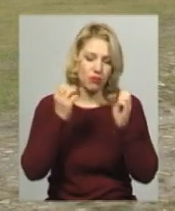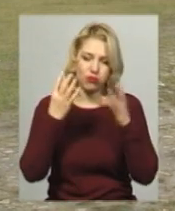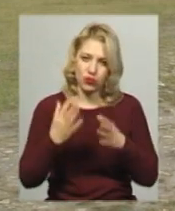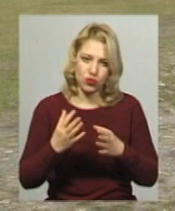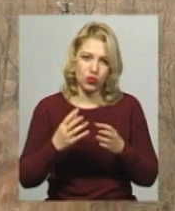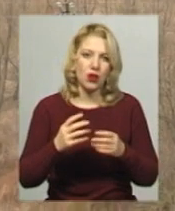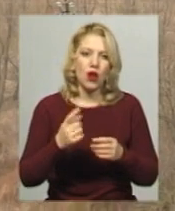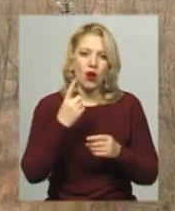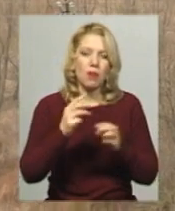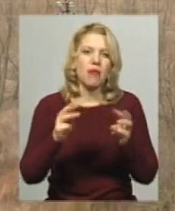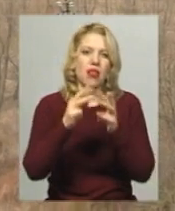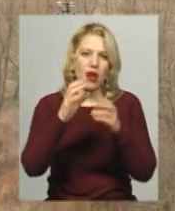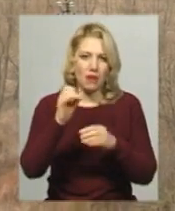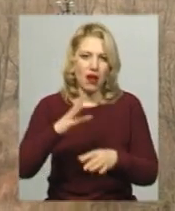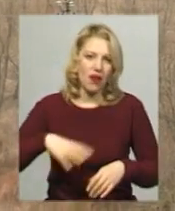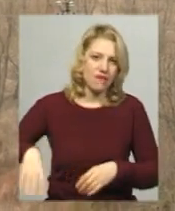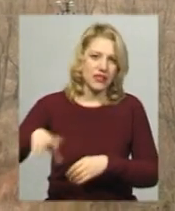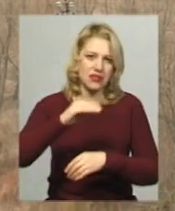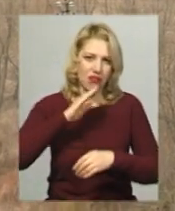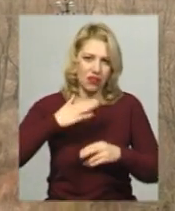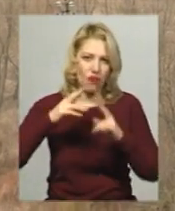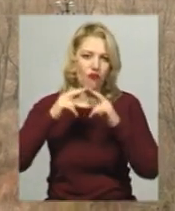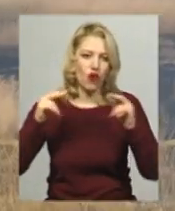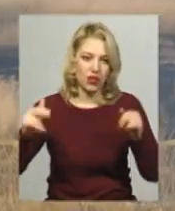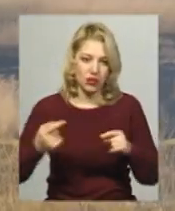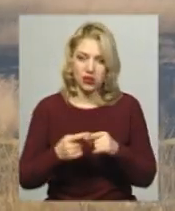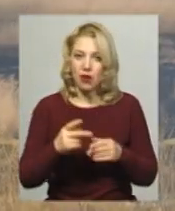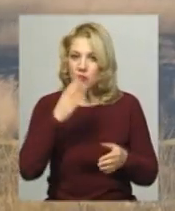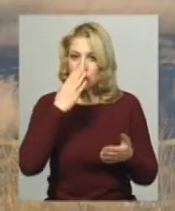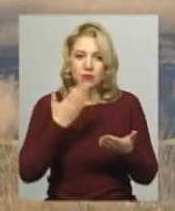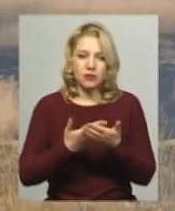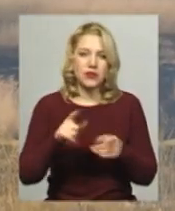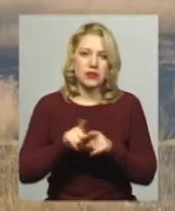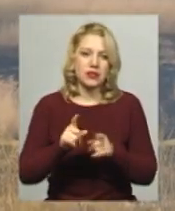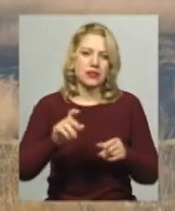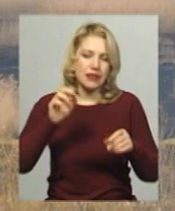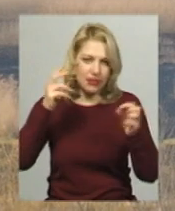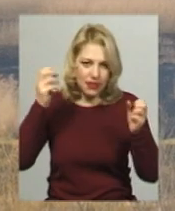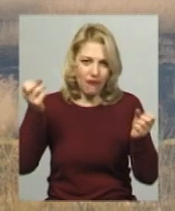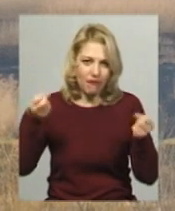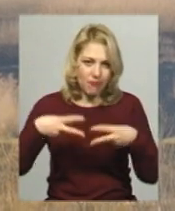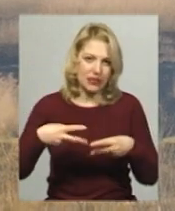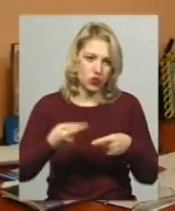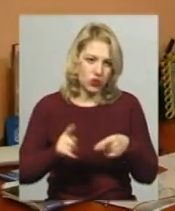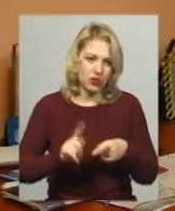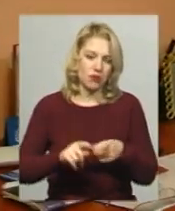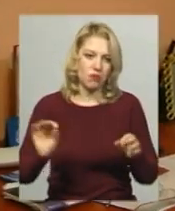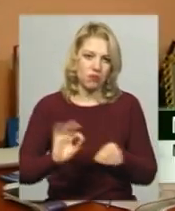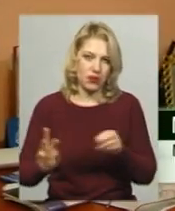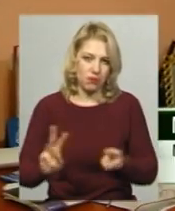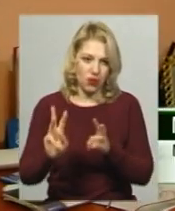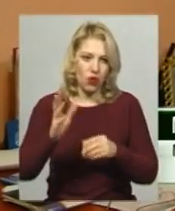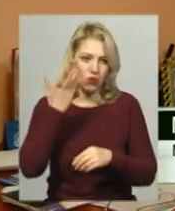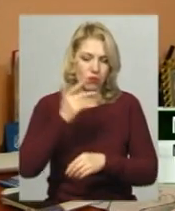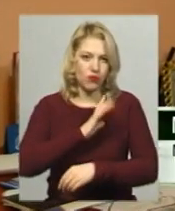горіти фортеця. Очеред навколо фортеці підпалили навмисно. Про це повідомив Меджибіжський селищний голова Михайло Демків. Тоді, як був сильний